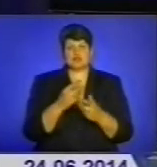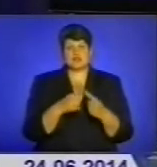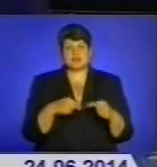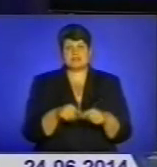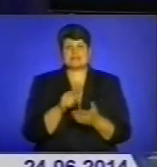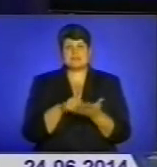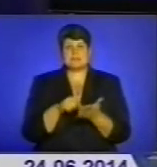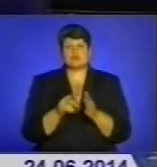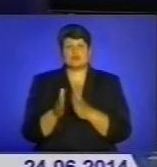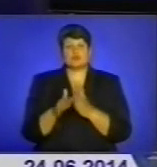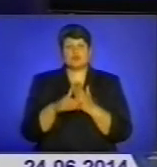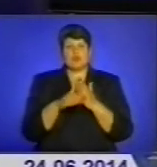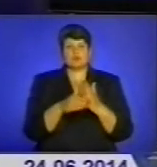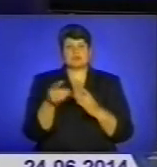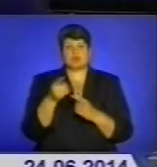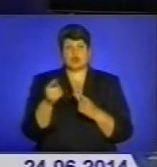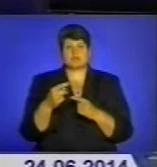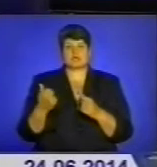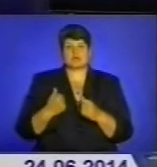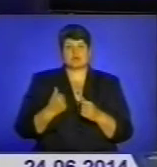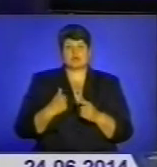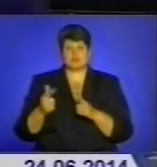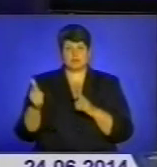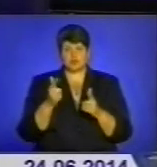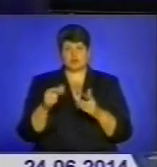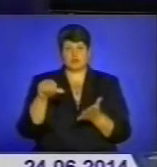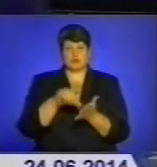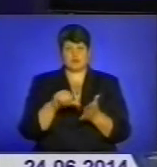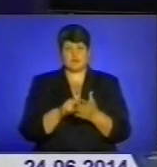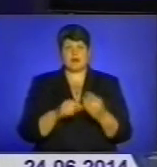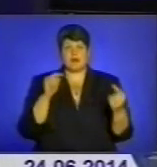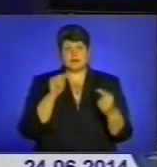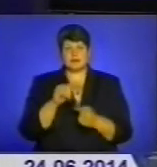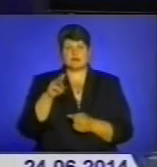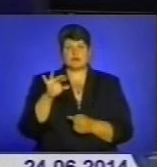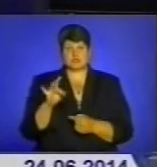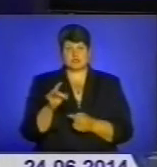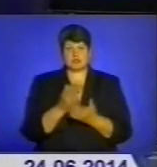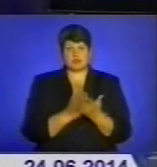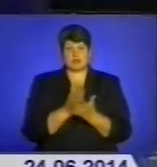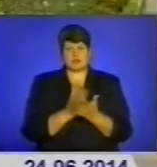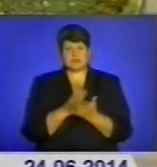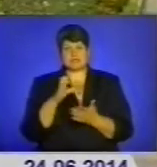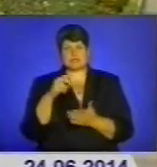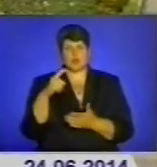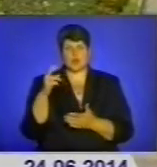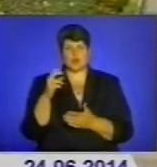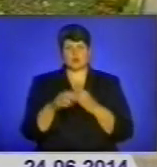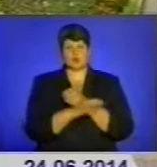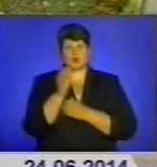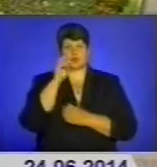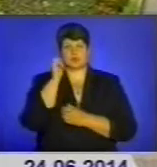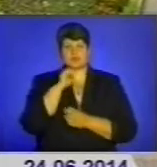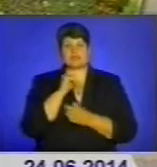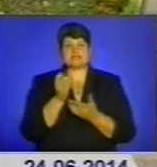допомогти тернопільським солдатам у підготовці до участі в антитерористичній операції на Сході України. Скарбник